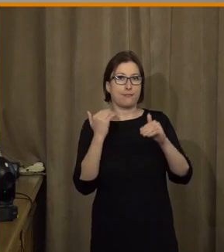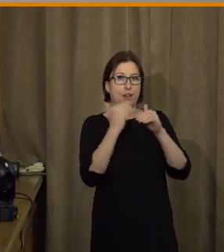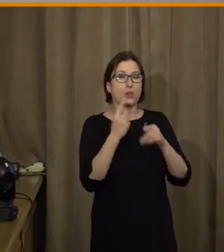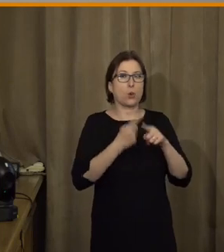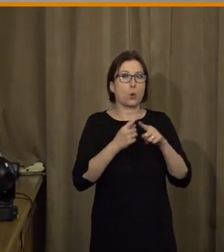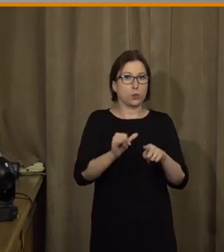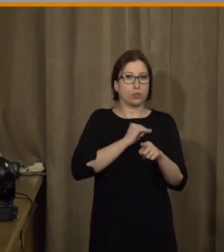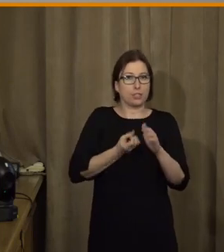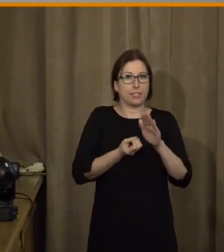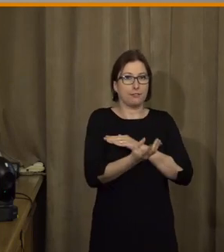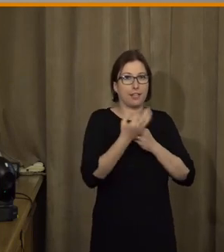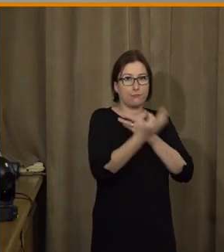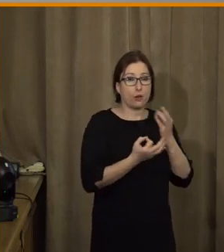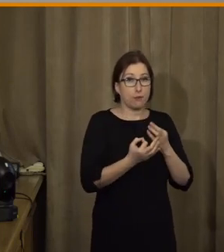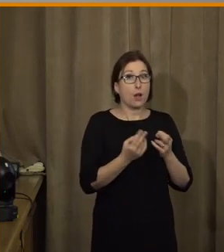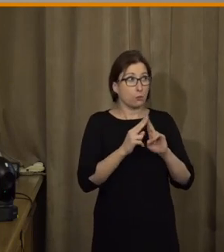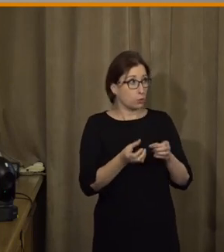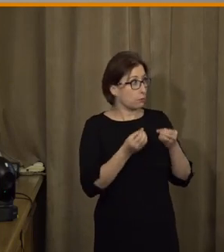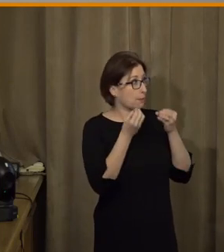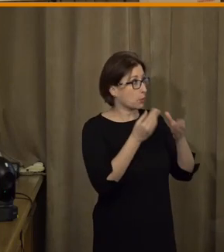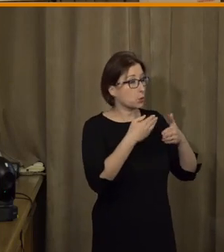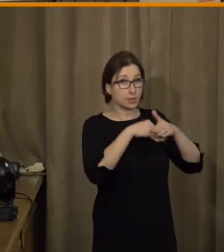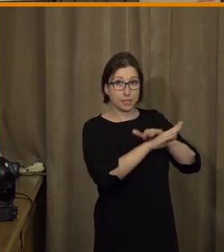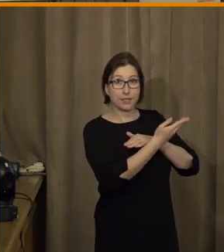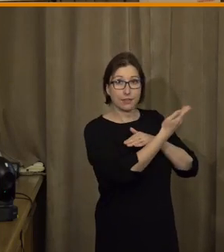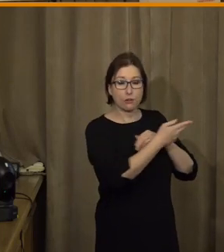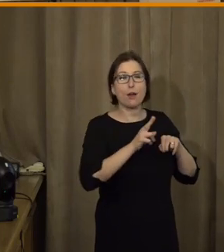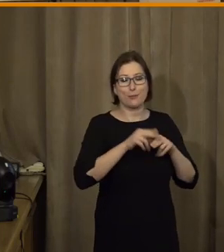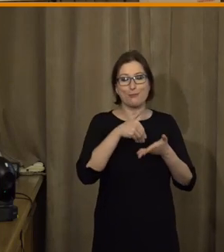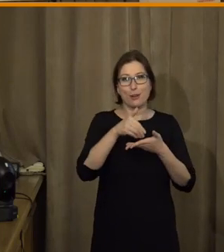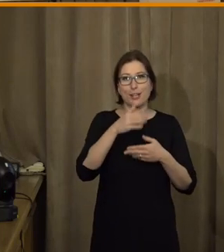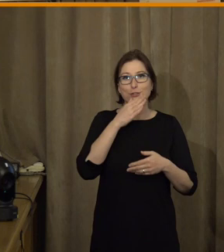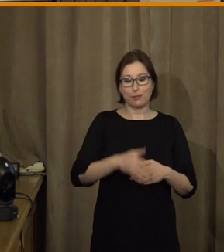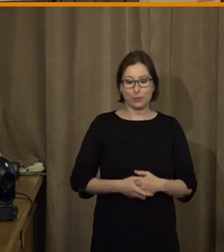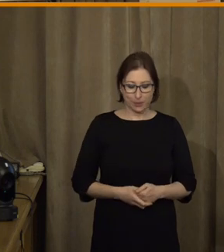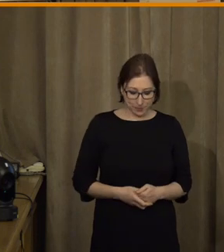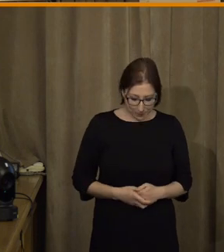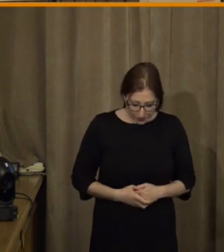něco vědět. Poprosím tedy, jestli jsme schopní spustit video a pak budeme pokračovat. Děkuji.